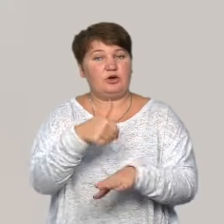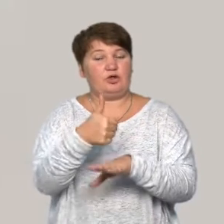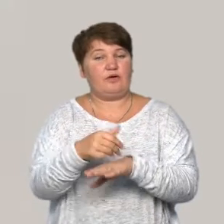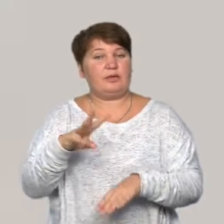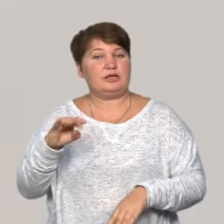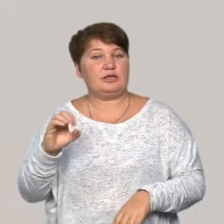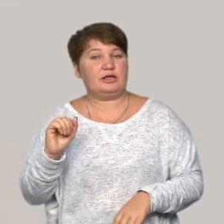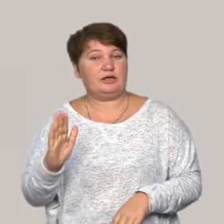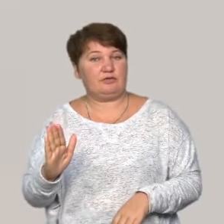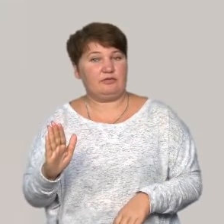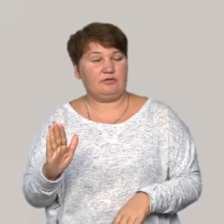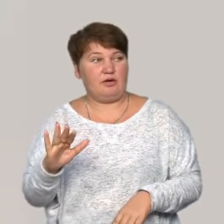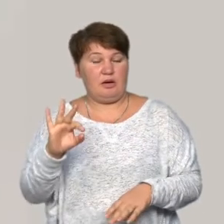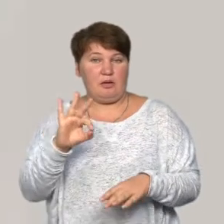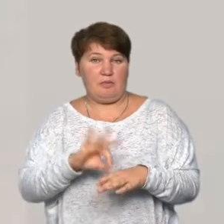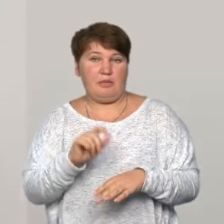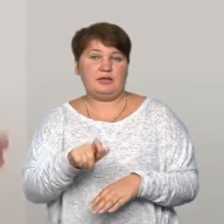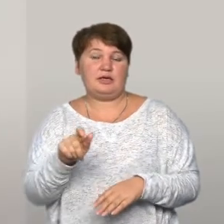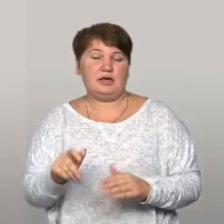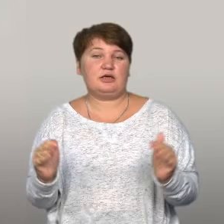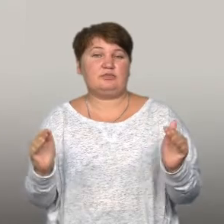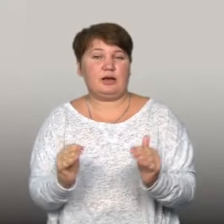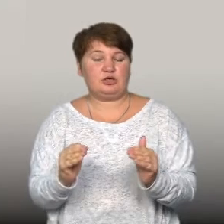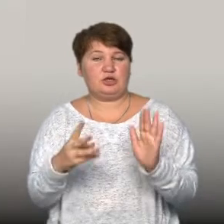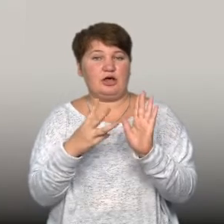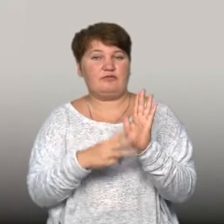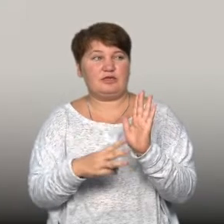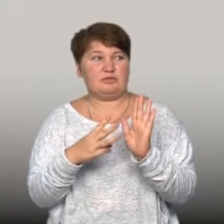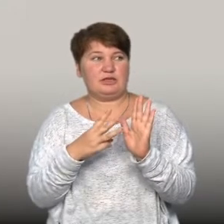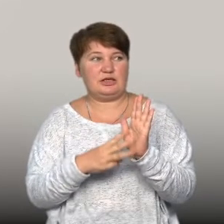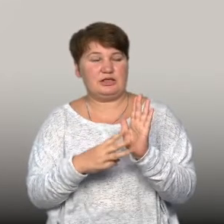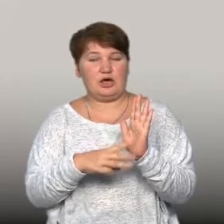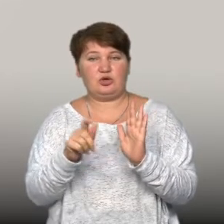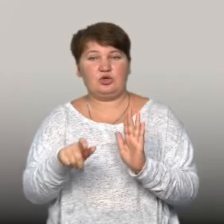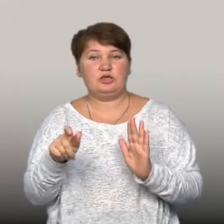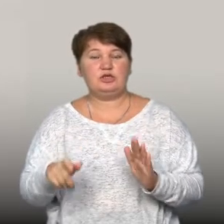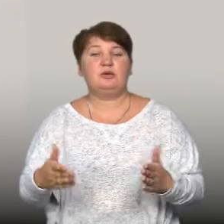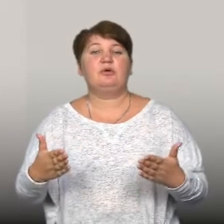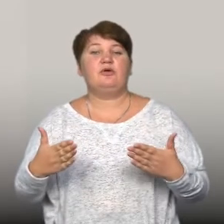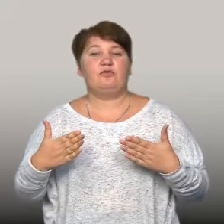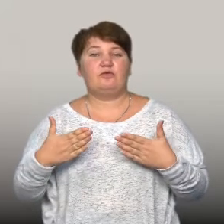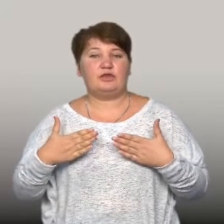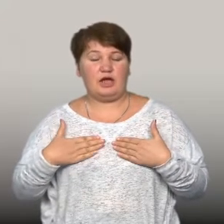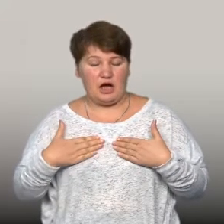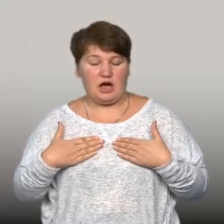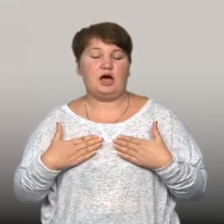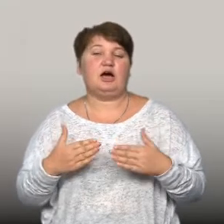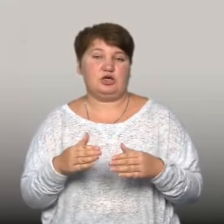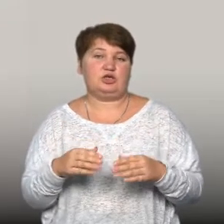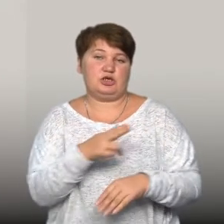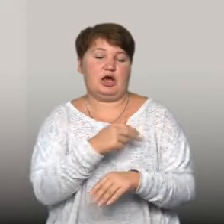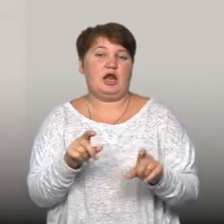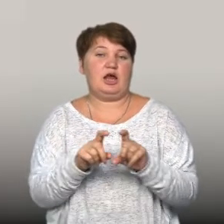Кількість пацієнтів зменшилась на 80 осіб у наших міських закладах, тому тенденція дуже хороша.